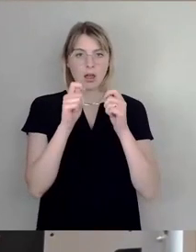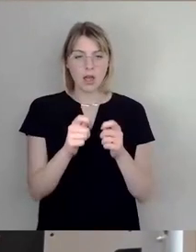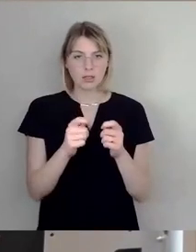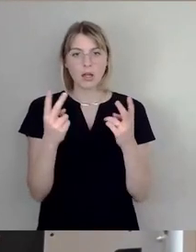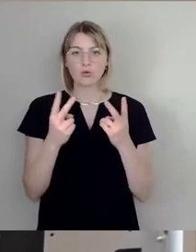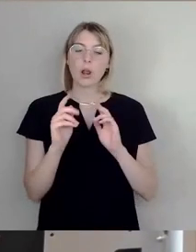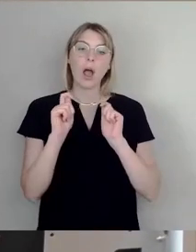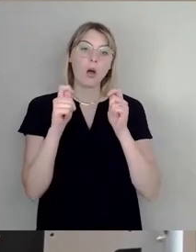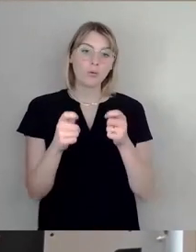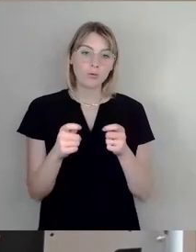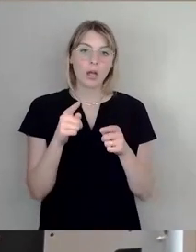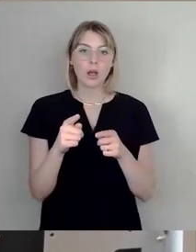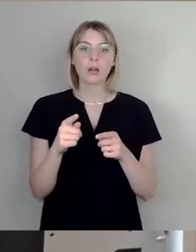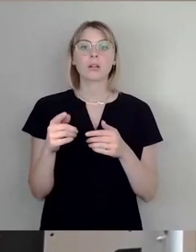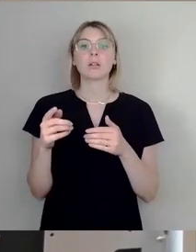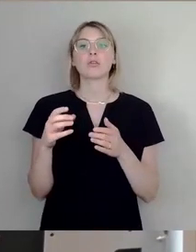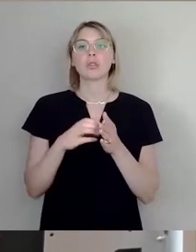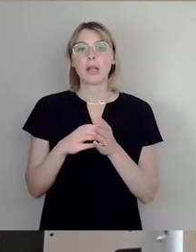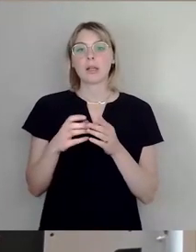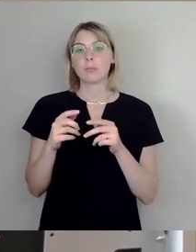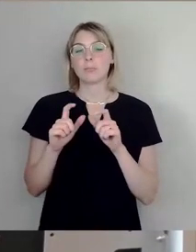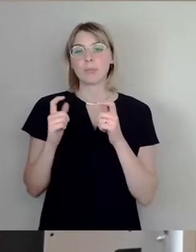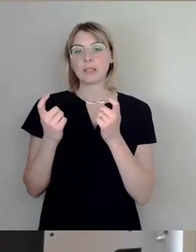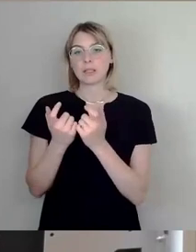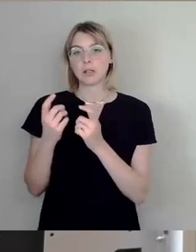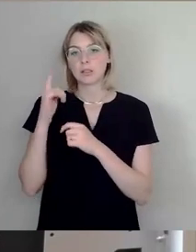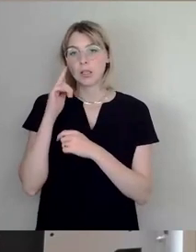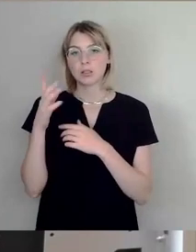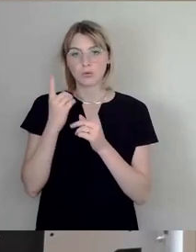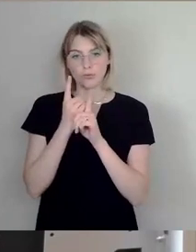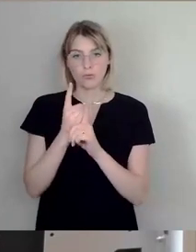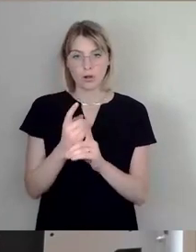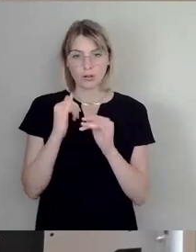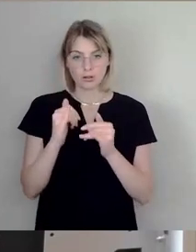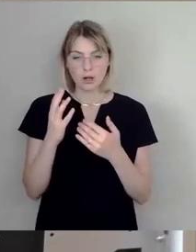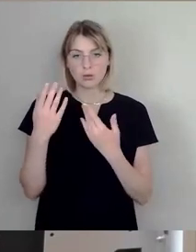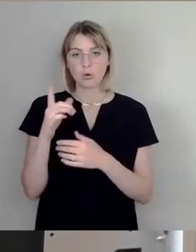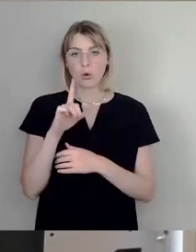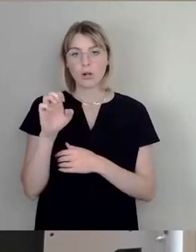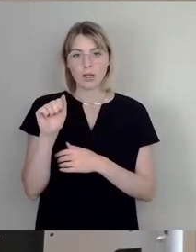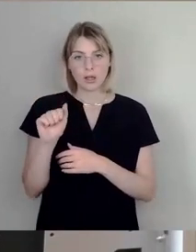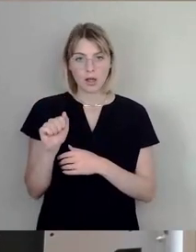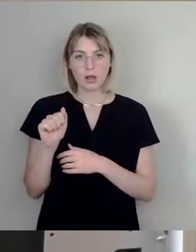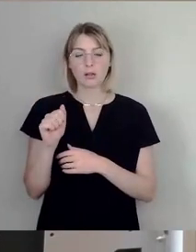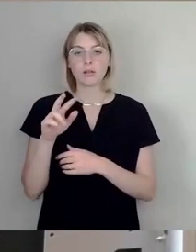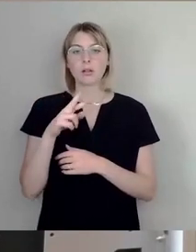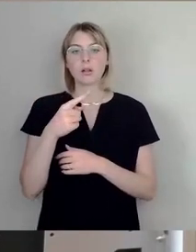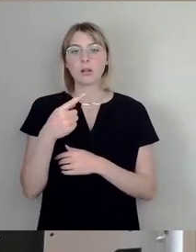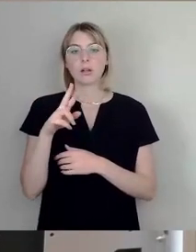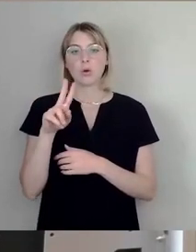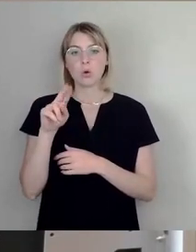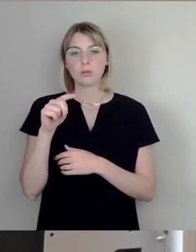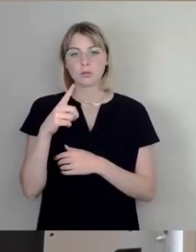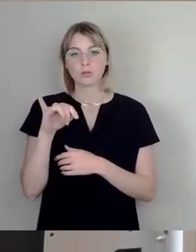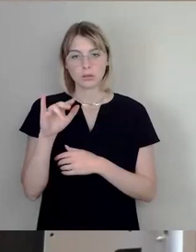des Stadtbezirksbeirates Altstadt folgen und für die Benennung nach Lea Grundig stimmen. Erstmal aus rein und weg formalen